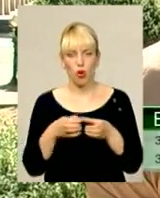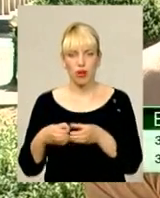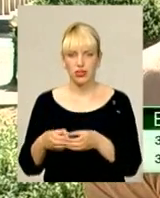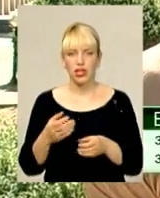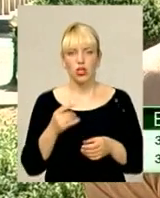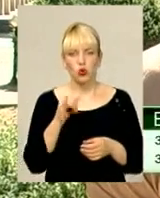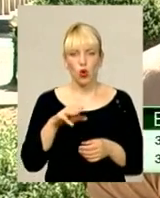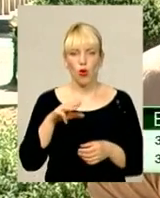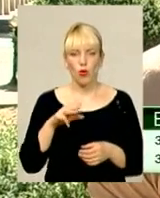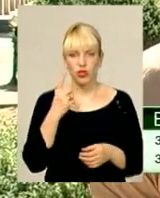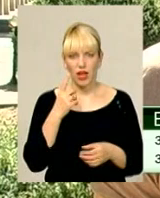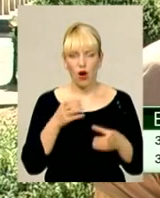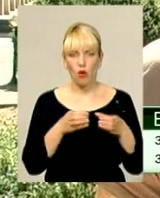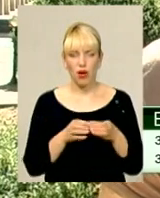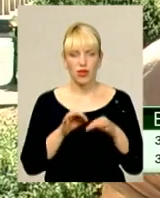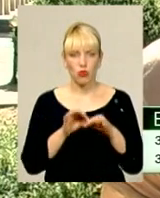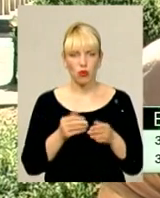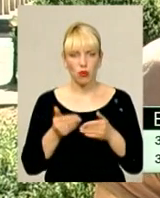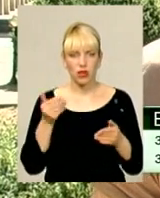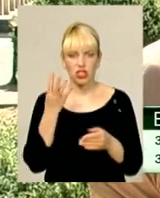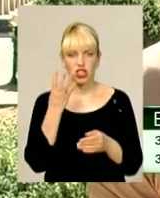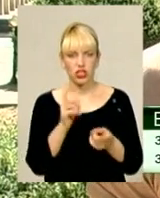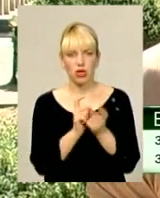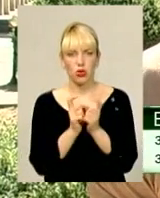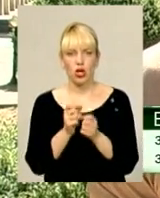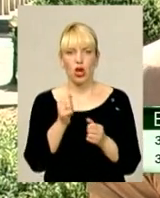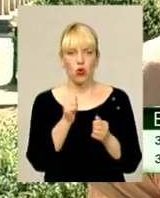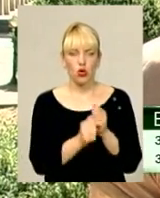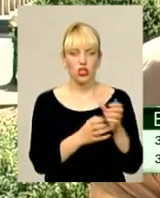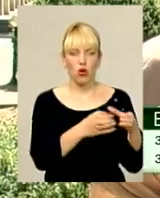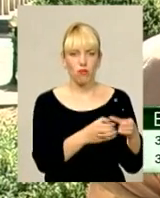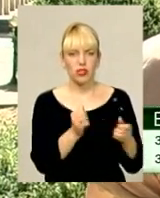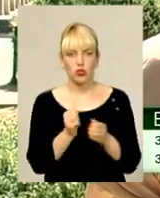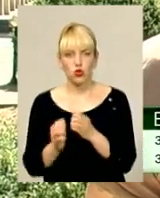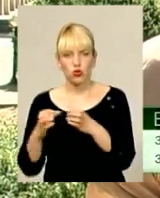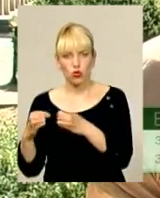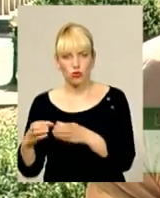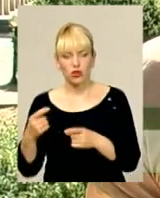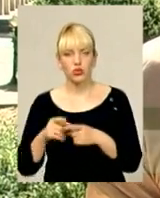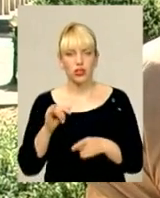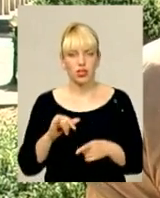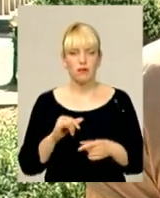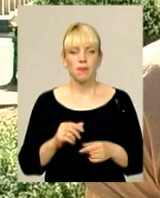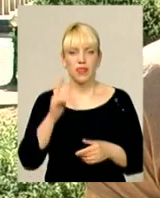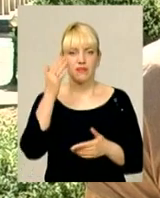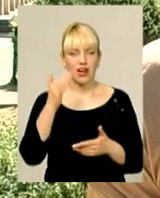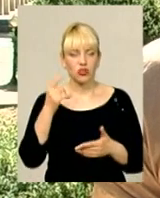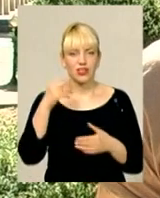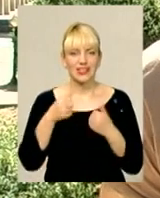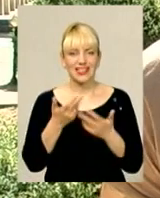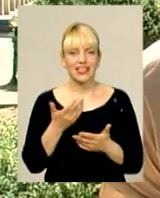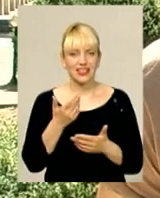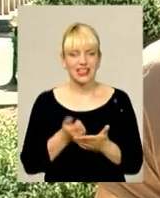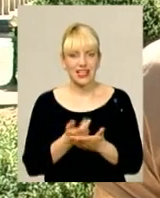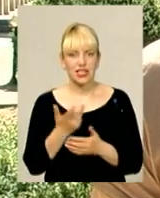команда попередньо проводить чотири поєдинки, тобто кожна команда з кожною. Рейтингово по кількості балів, набраних за всі